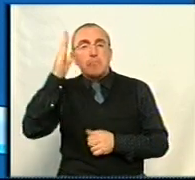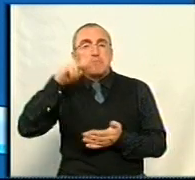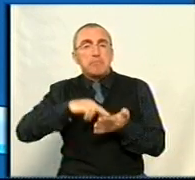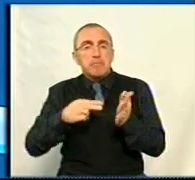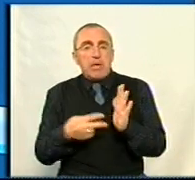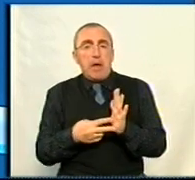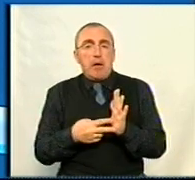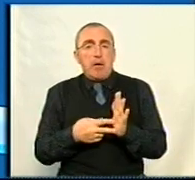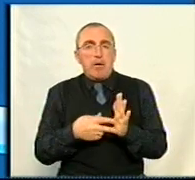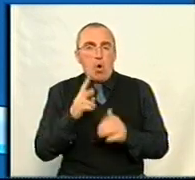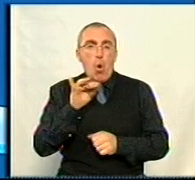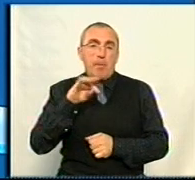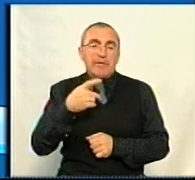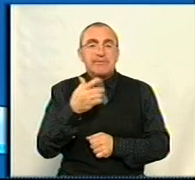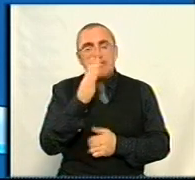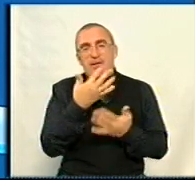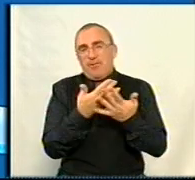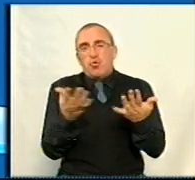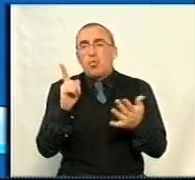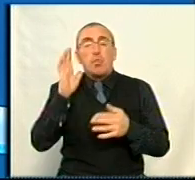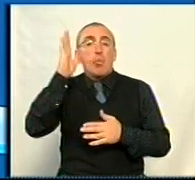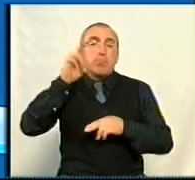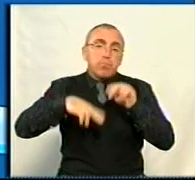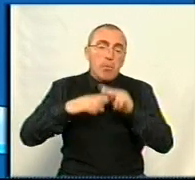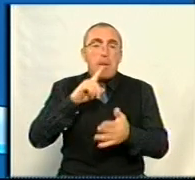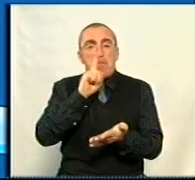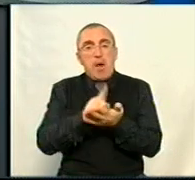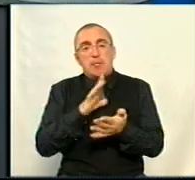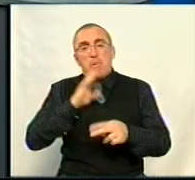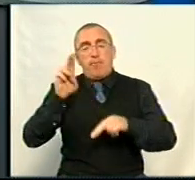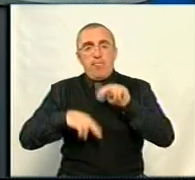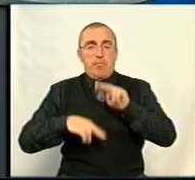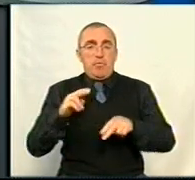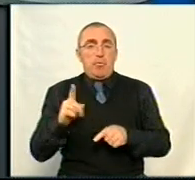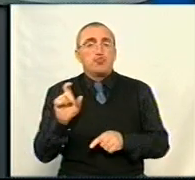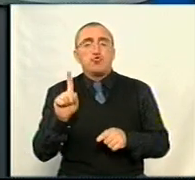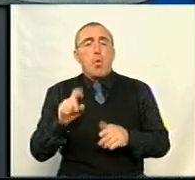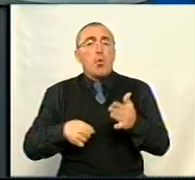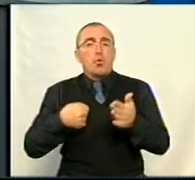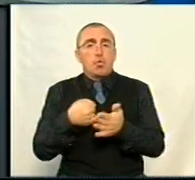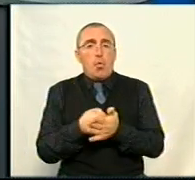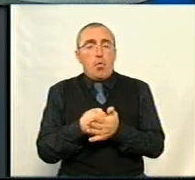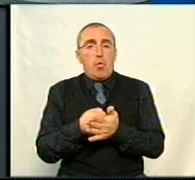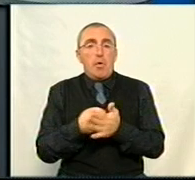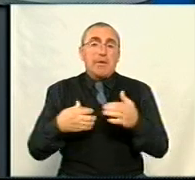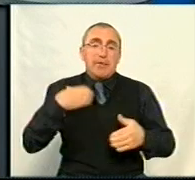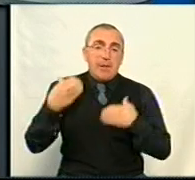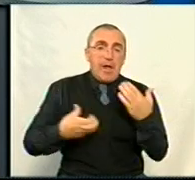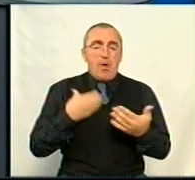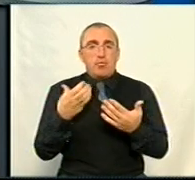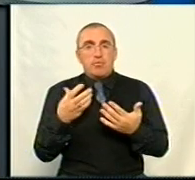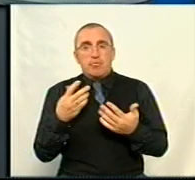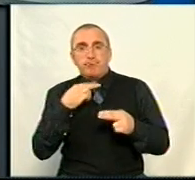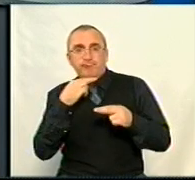щодо слів пана Коломійцева і взагалі того, що будується чи має відбудуватись в області? Щодо тривог та застережень